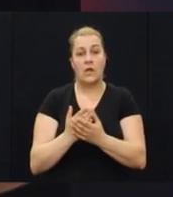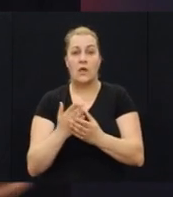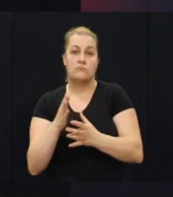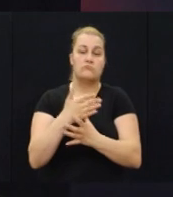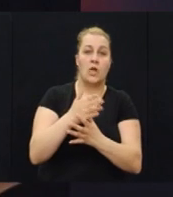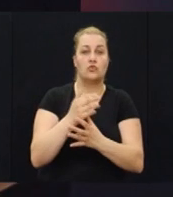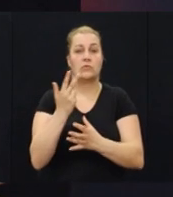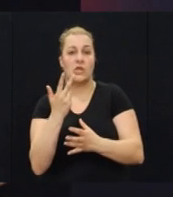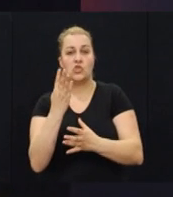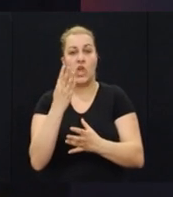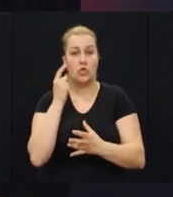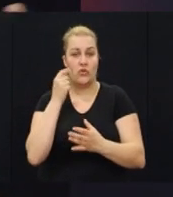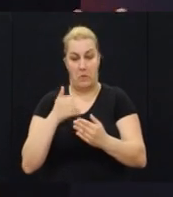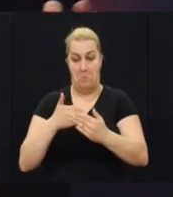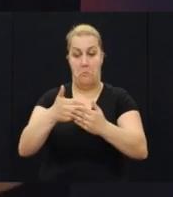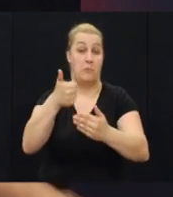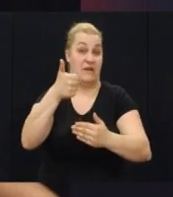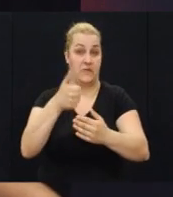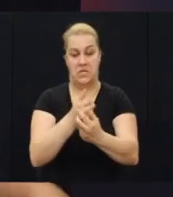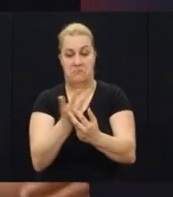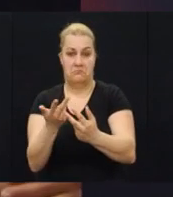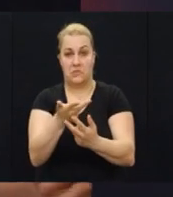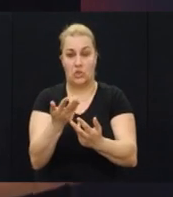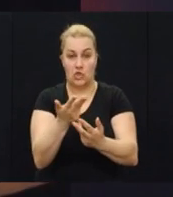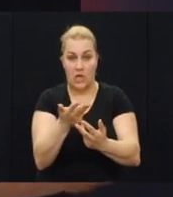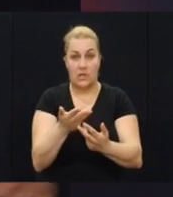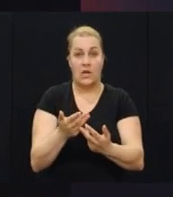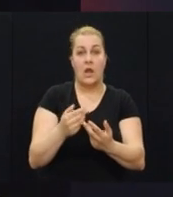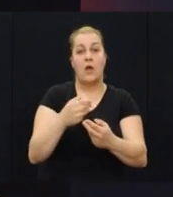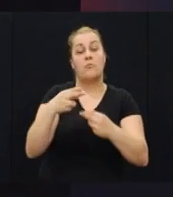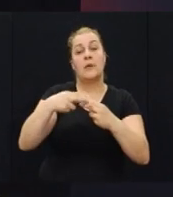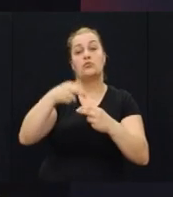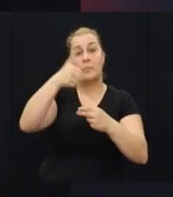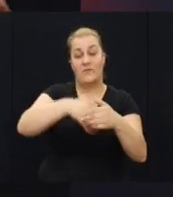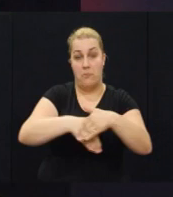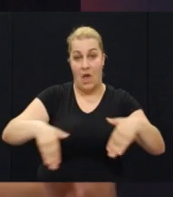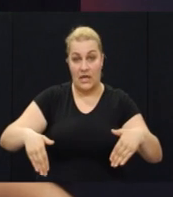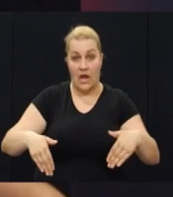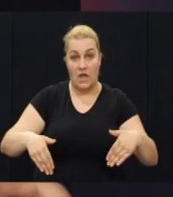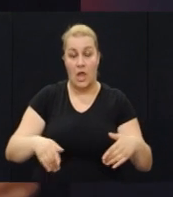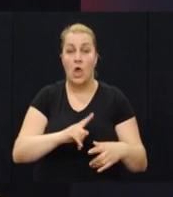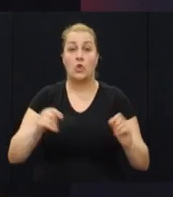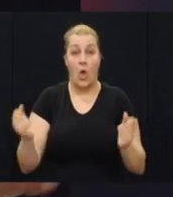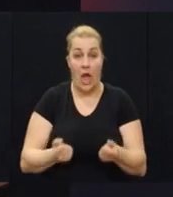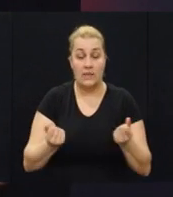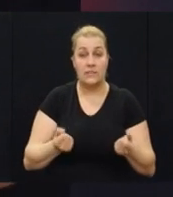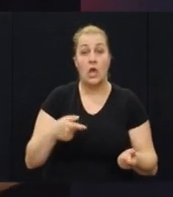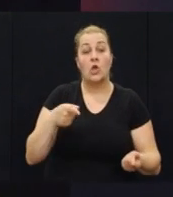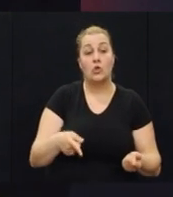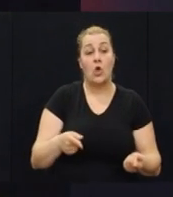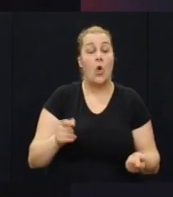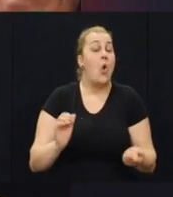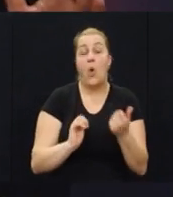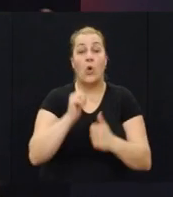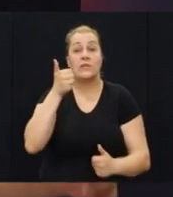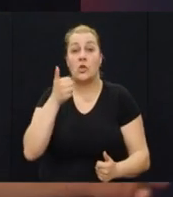među prva, tri, četiri čovjeka od znači od prve barikade do same akcije. tu je